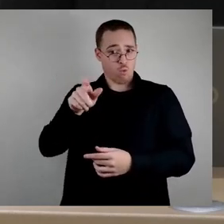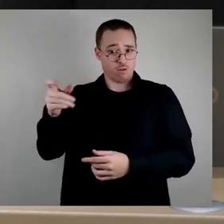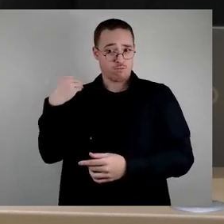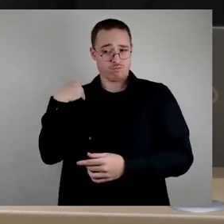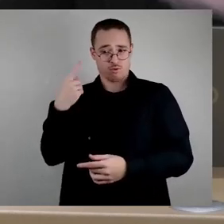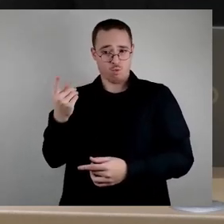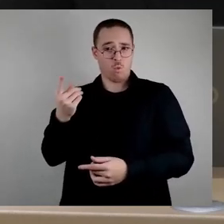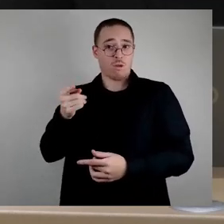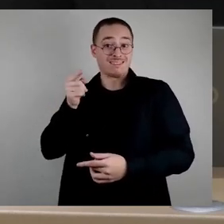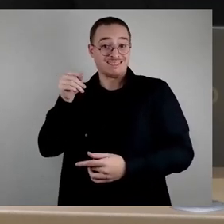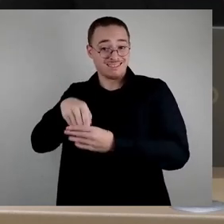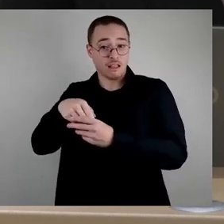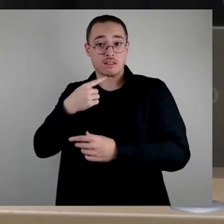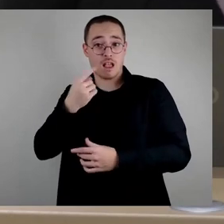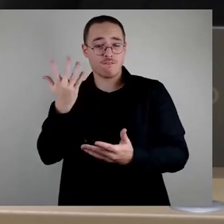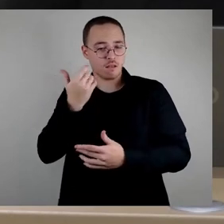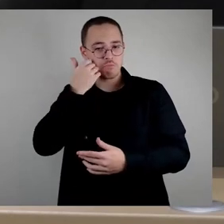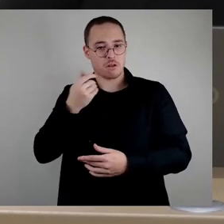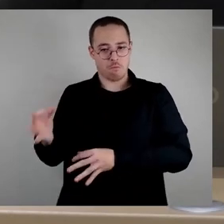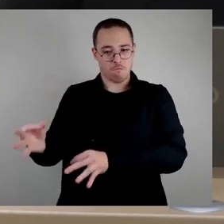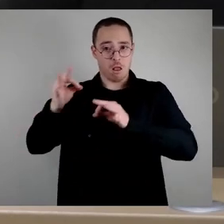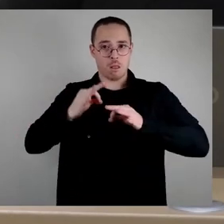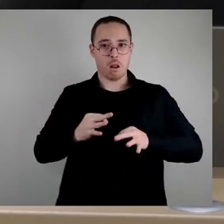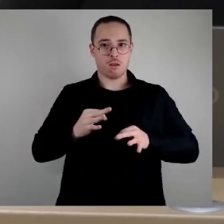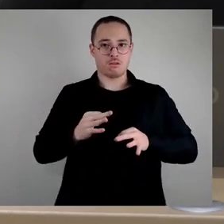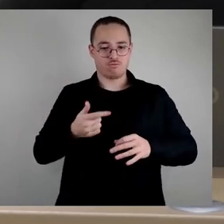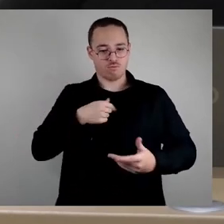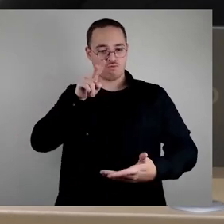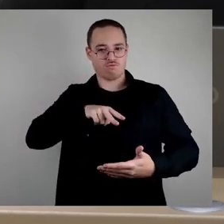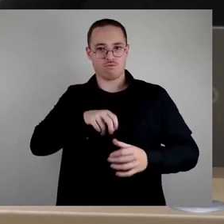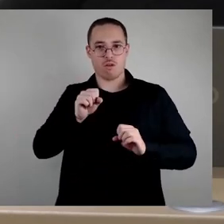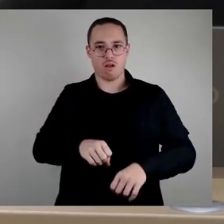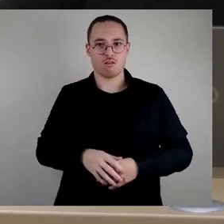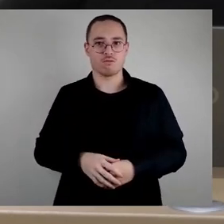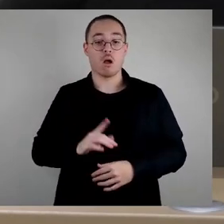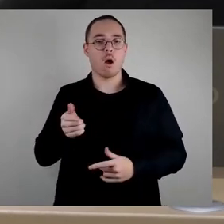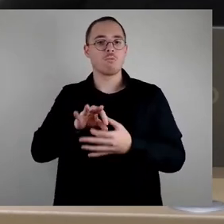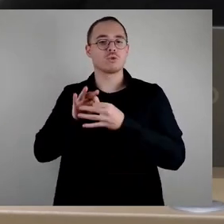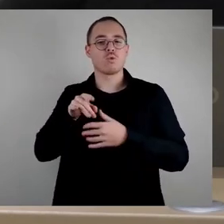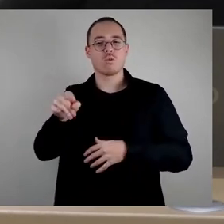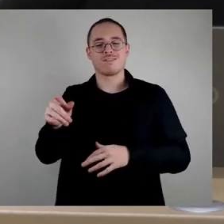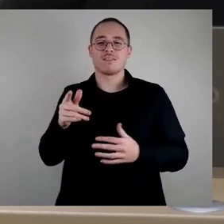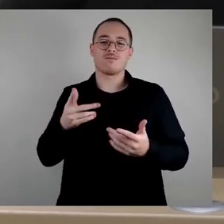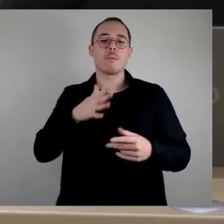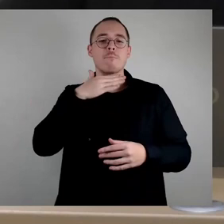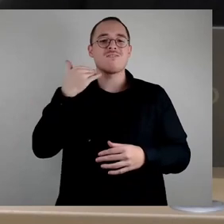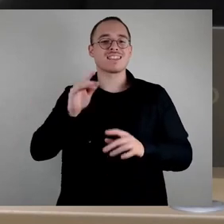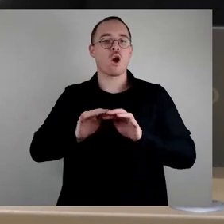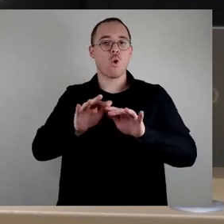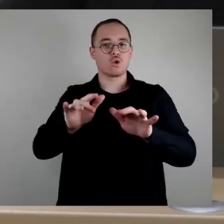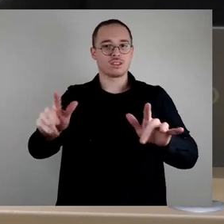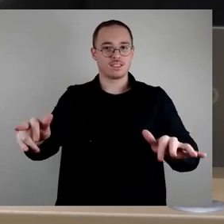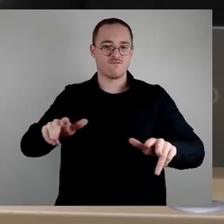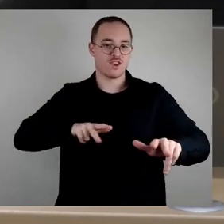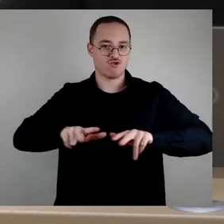Vorlage, sondern auf die natürlich wichtige Gewässerbewirtschaftung und dann würden wir das natürlich gern beantworten und vielleicht auch gleich dem